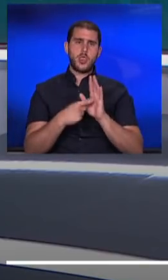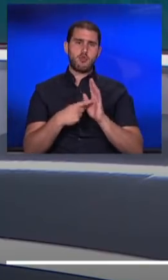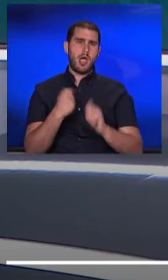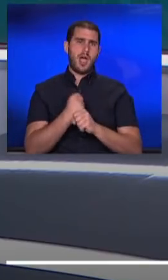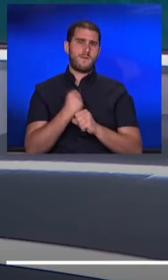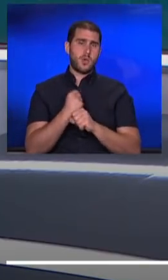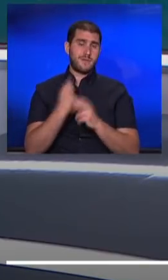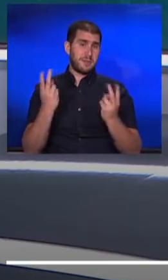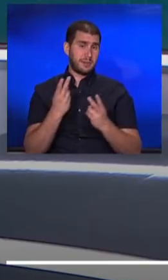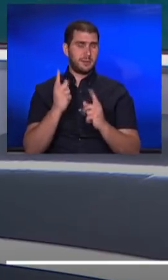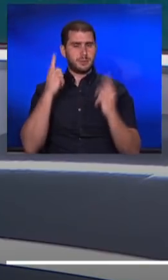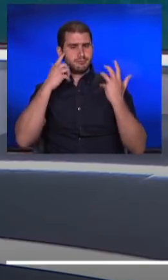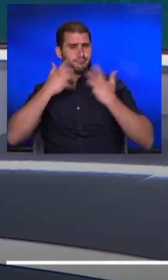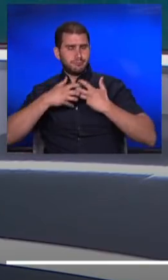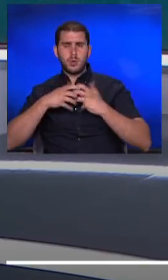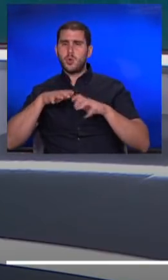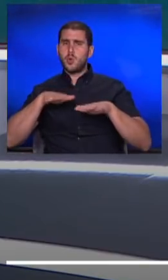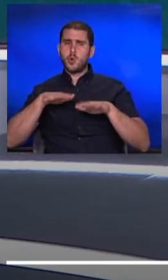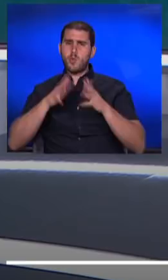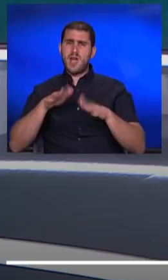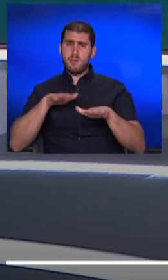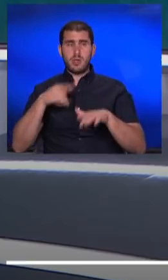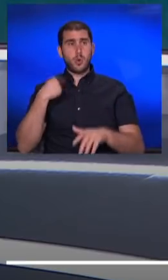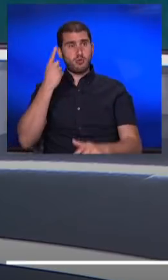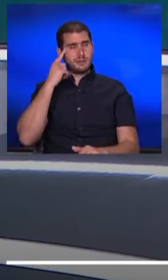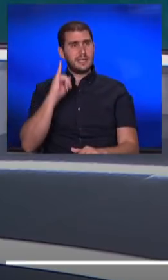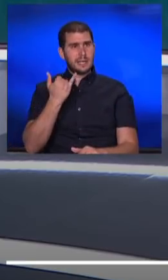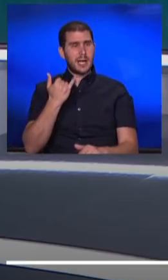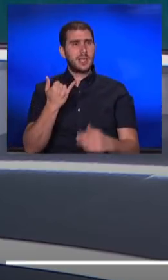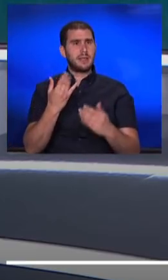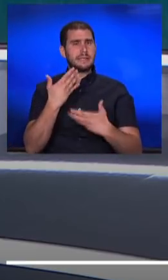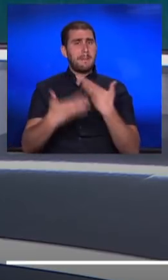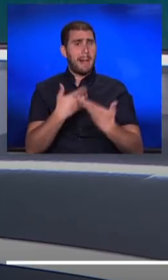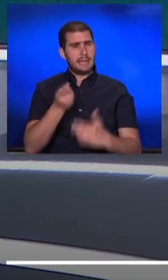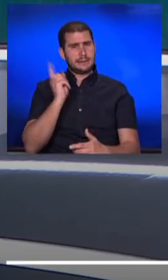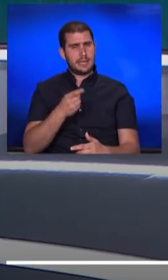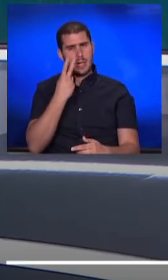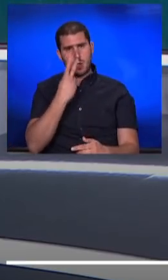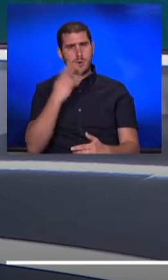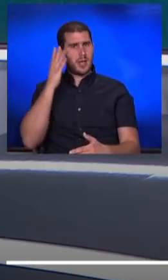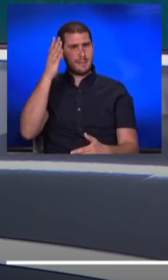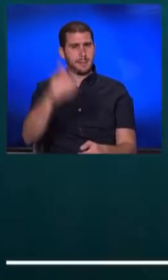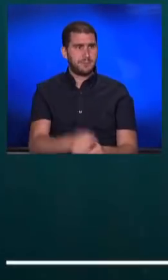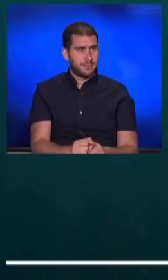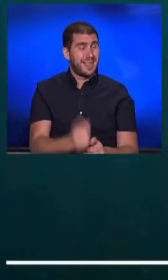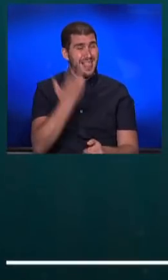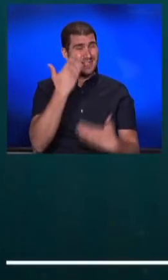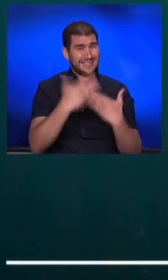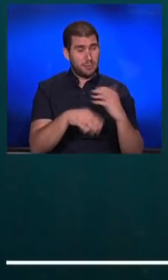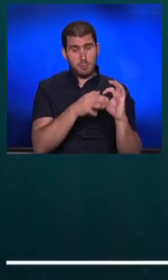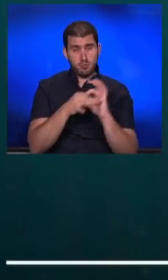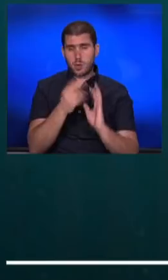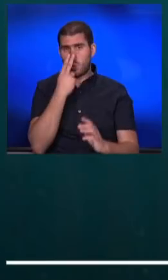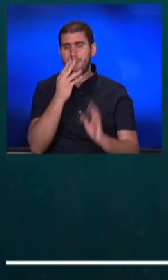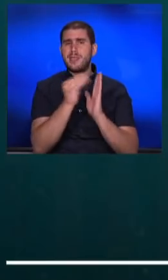והסתנחנות טובה יותר בין גופי הממשלה. אני חושב שזה בהחלט איזשהו צעד שאנחנו צריכים להסתכל עליו קדימה. ממש לסיום, במשפט, אנחנו רואים את